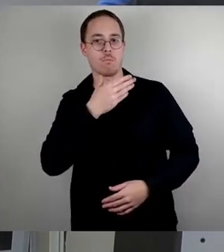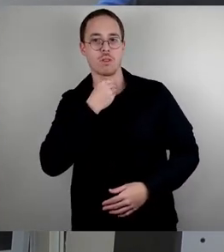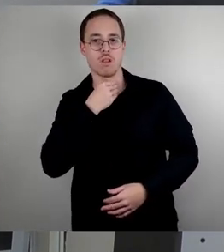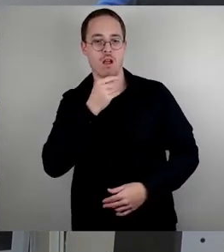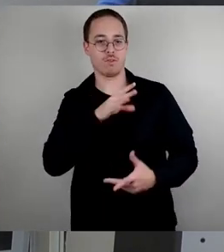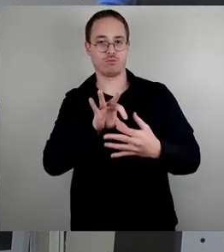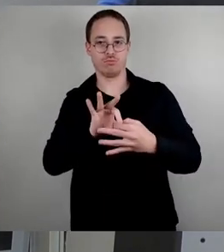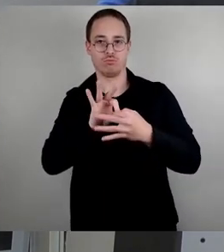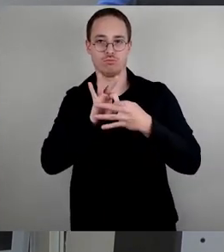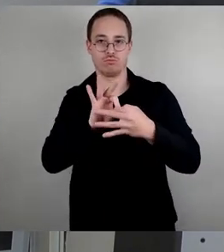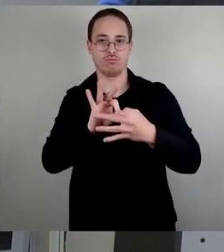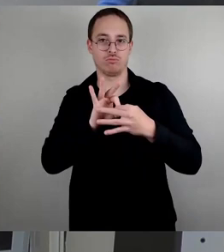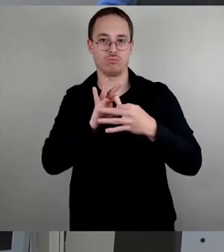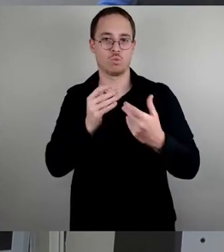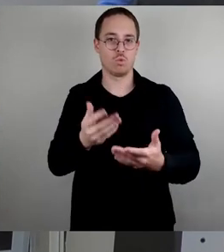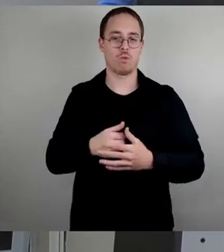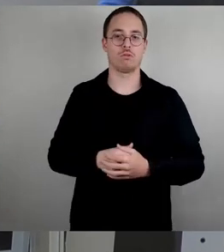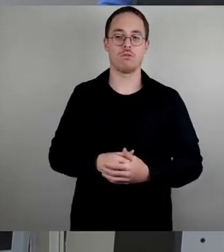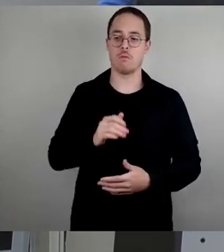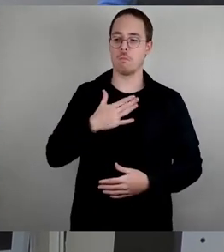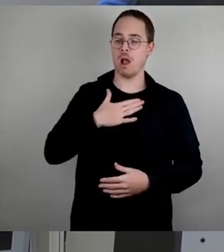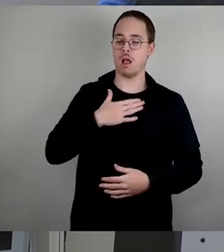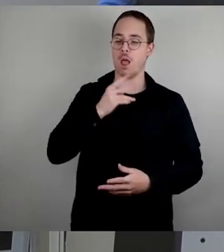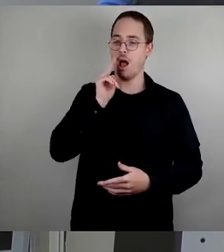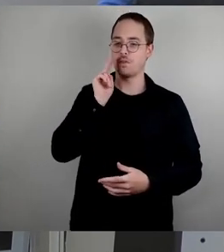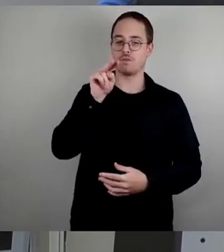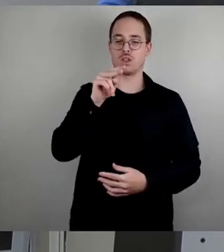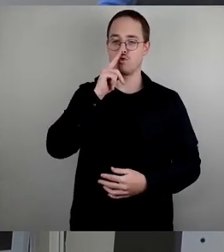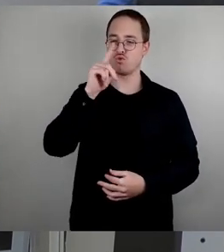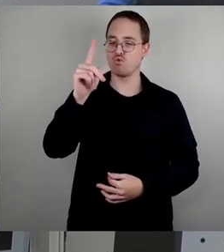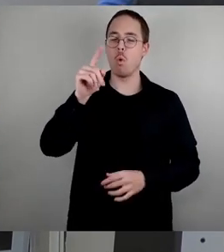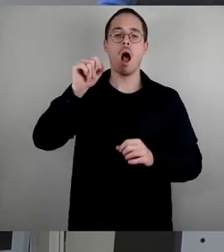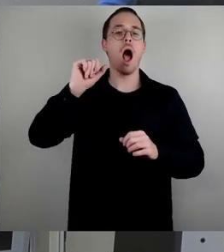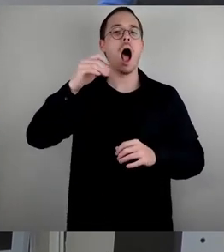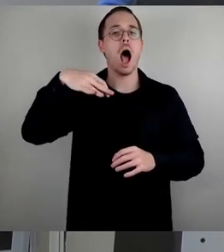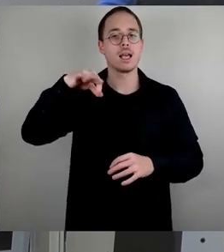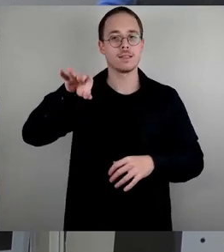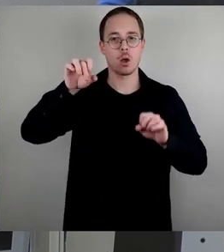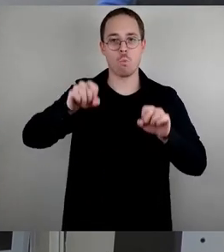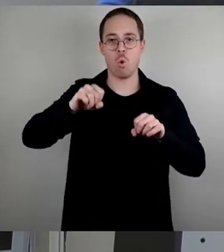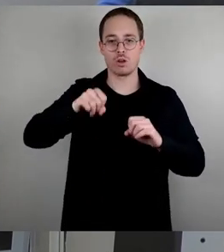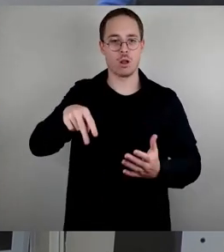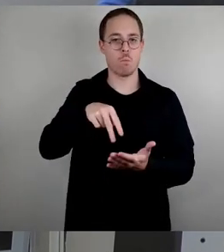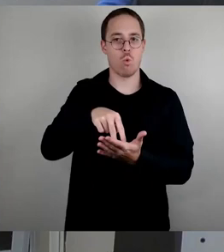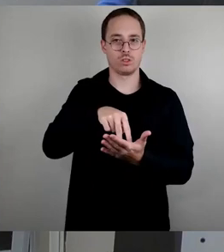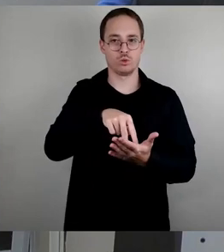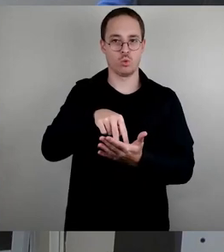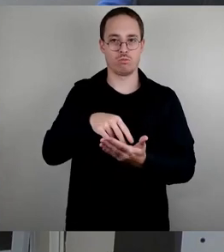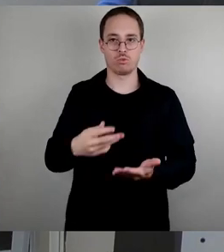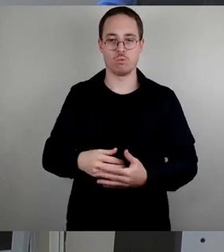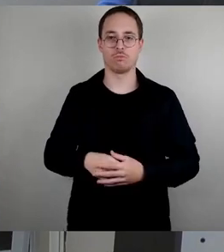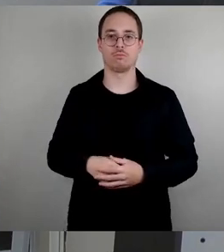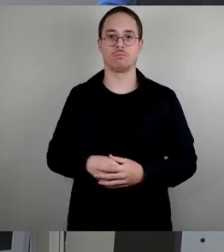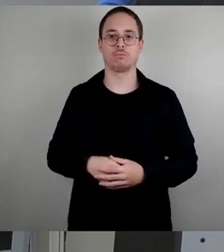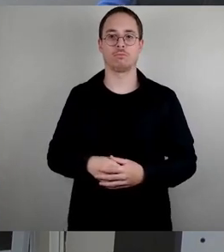seligmachende, allein nur denkbare, möglich denkbare Position ist, die begeht hier mal wieder. Und Frau